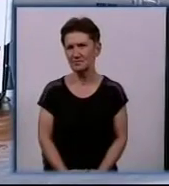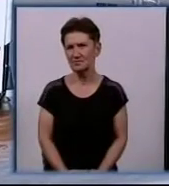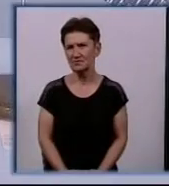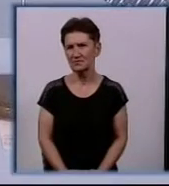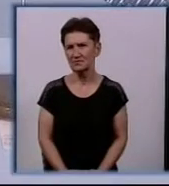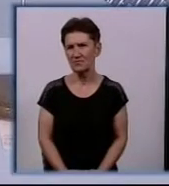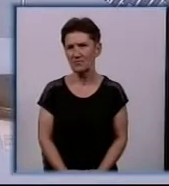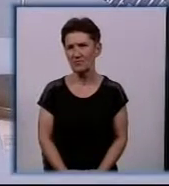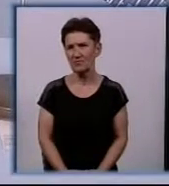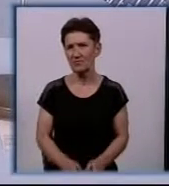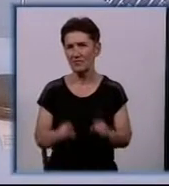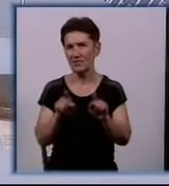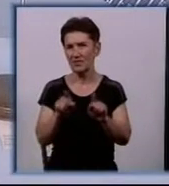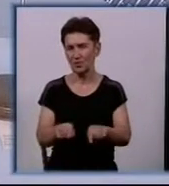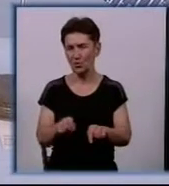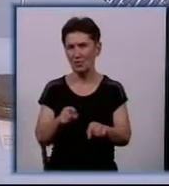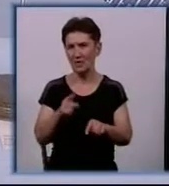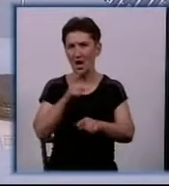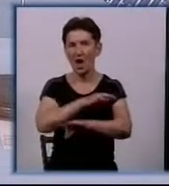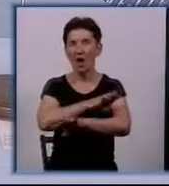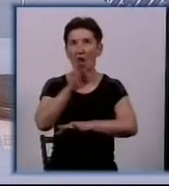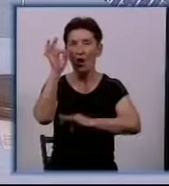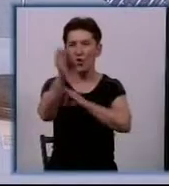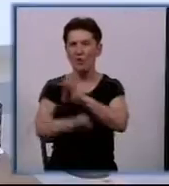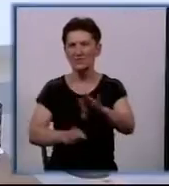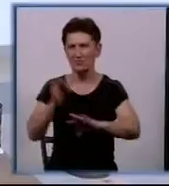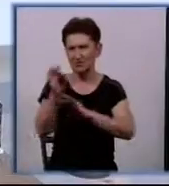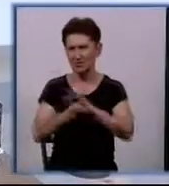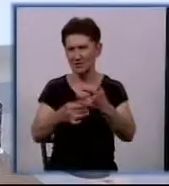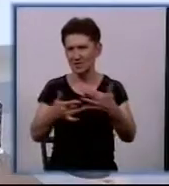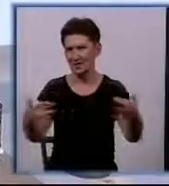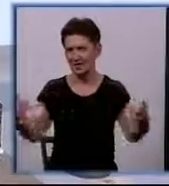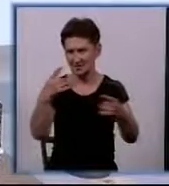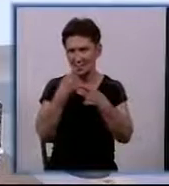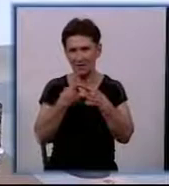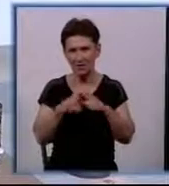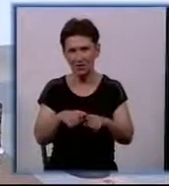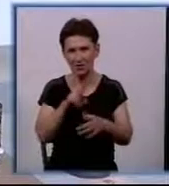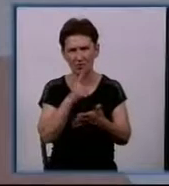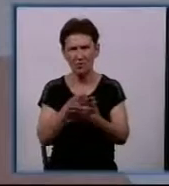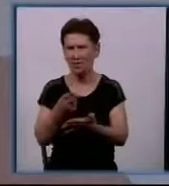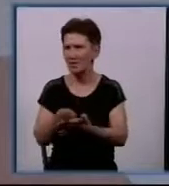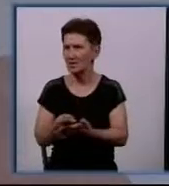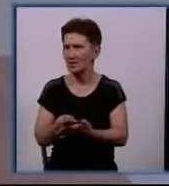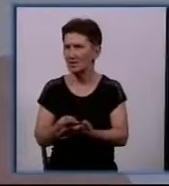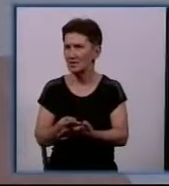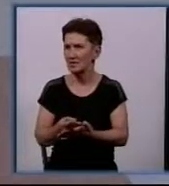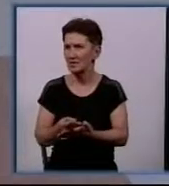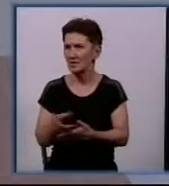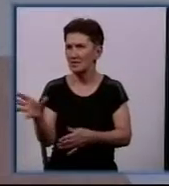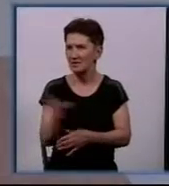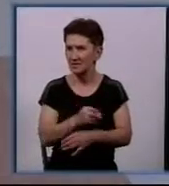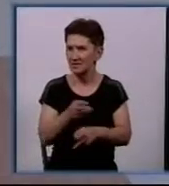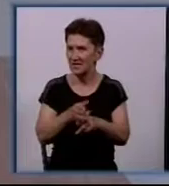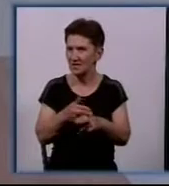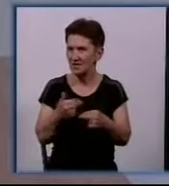Тут презентують моделі космічної техніки різних масштабів. Зробив це мій вихованець Касмирчук Руслан. Всі детали